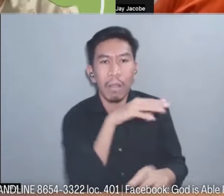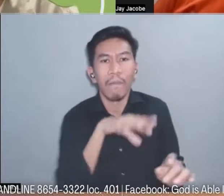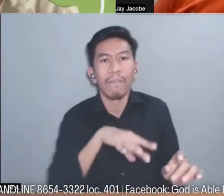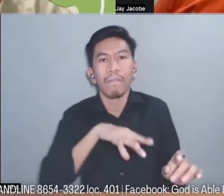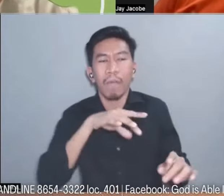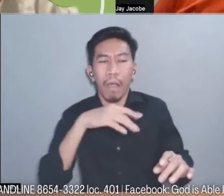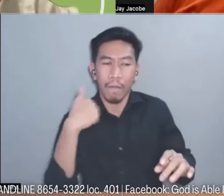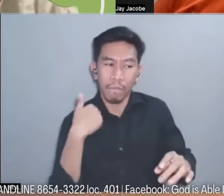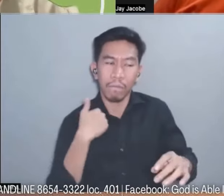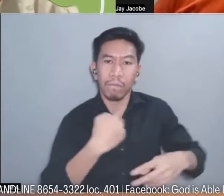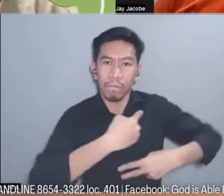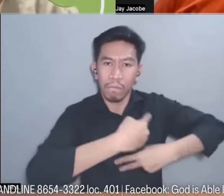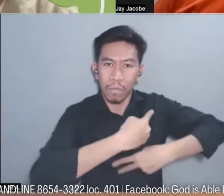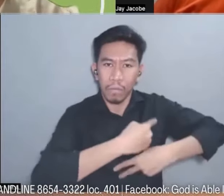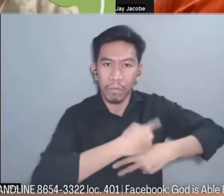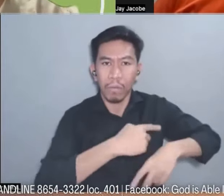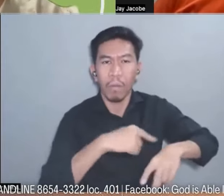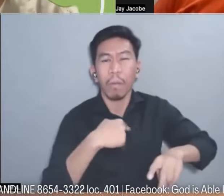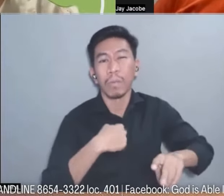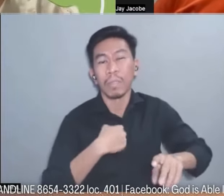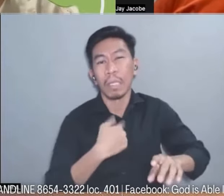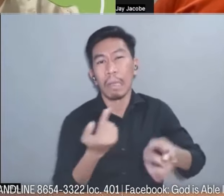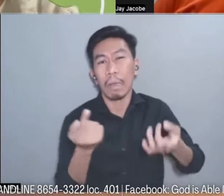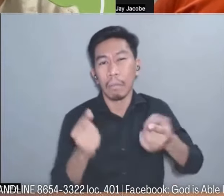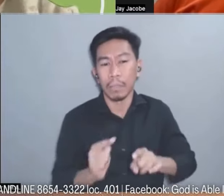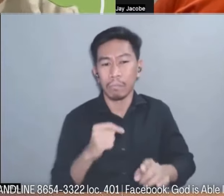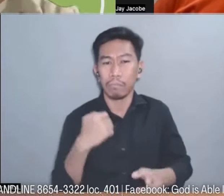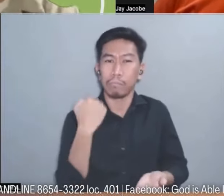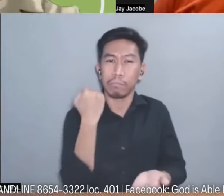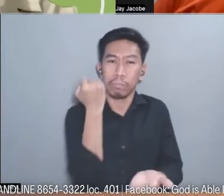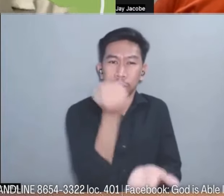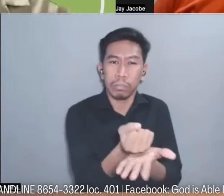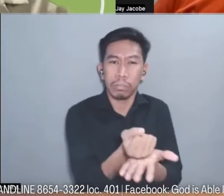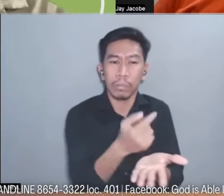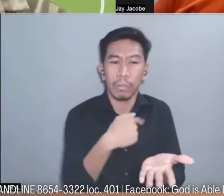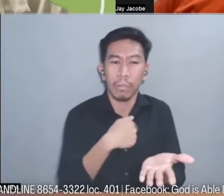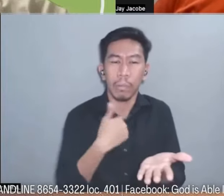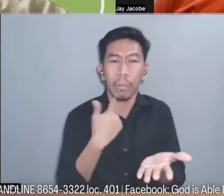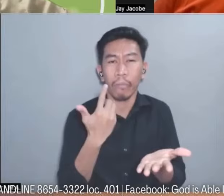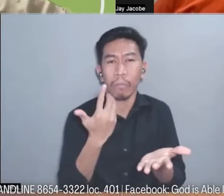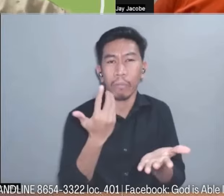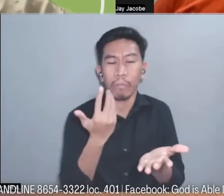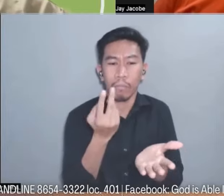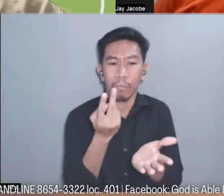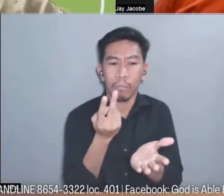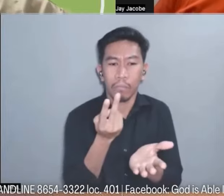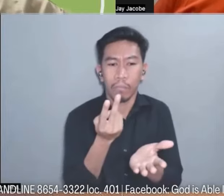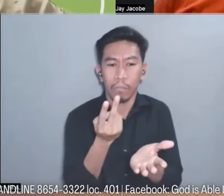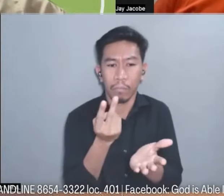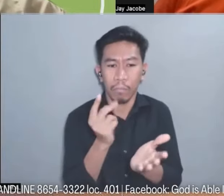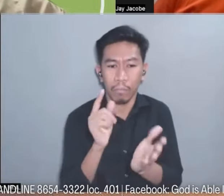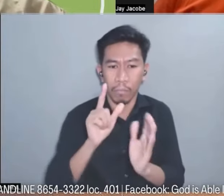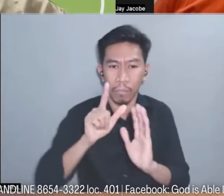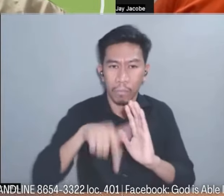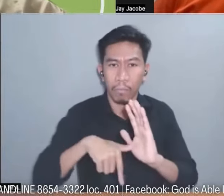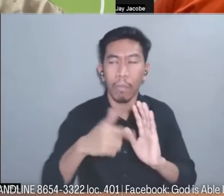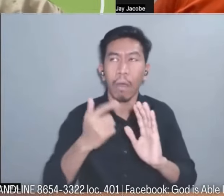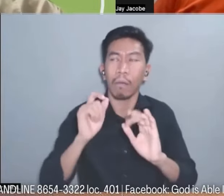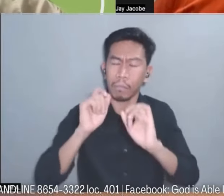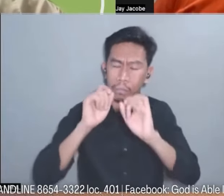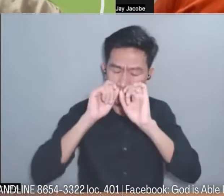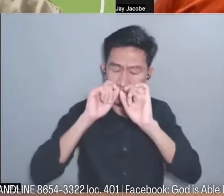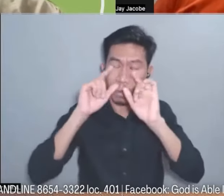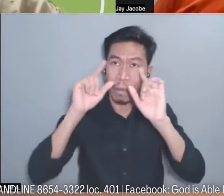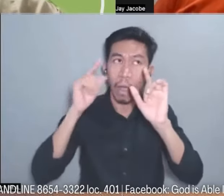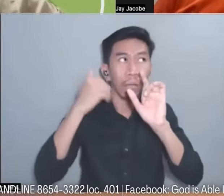encephalitis. Ako po ay nawalan ng malay at nakita ko nila po ay dinala sa ICU at